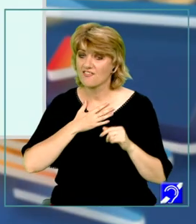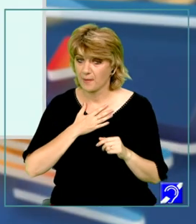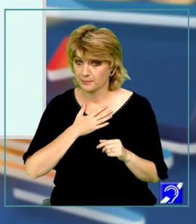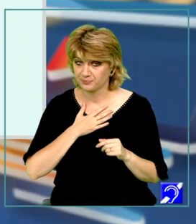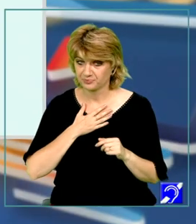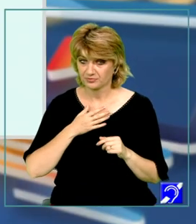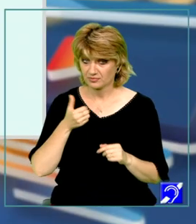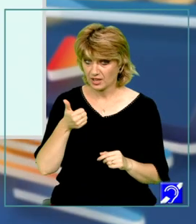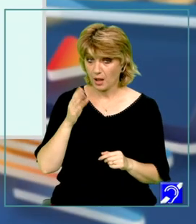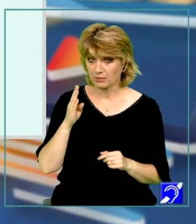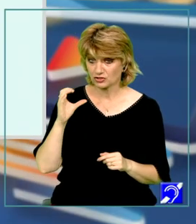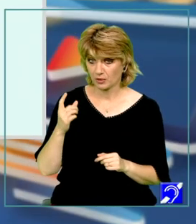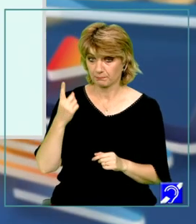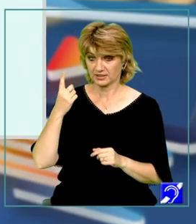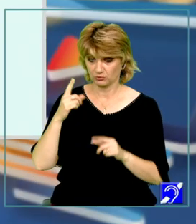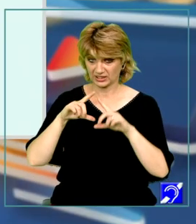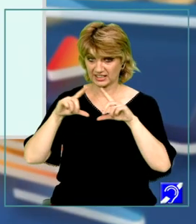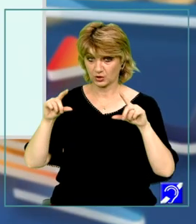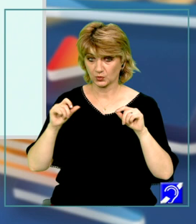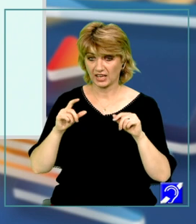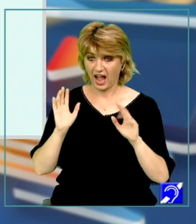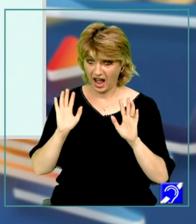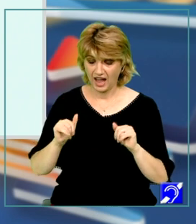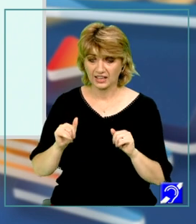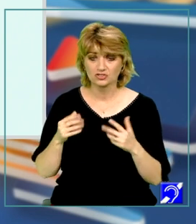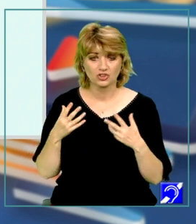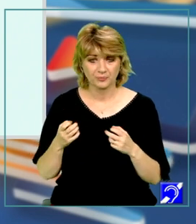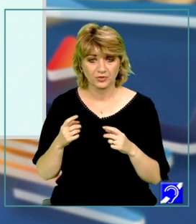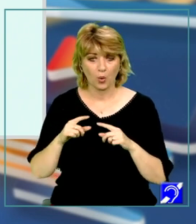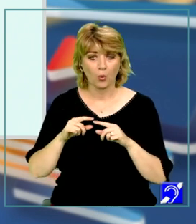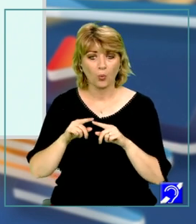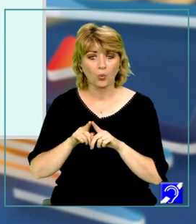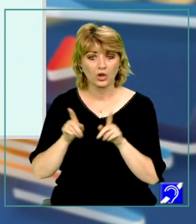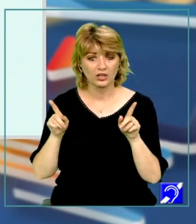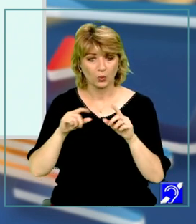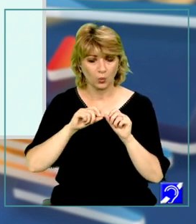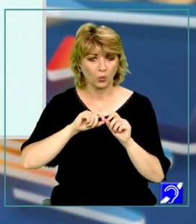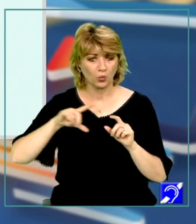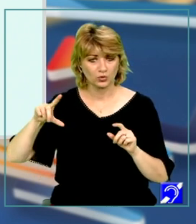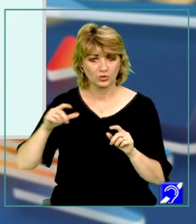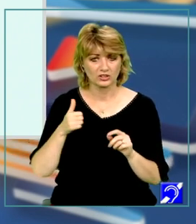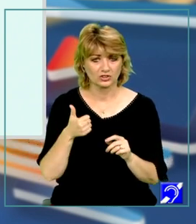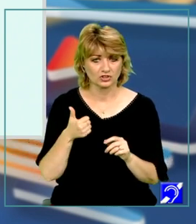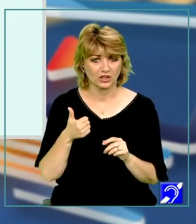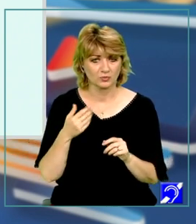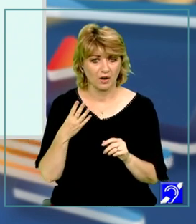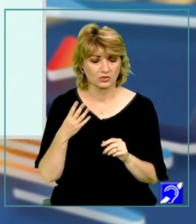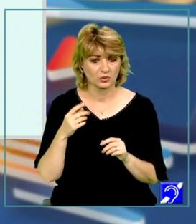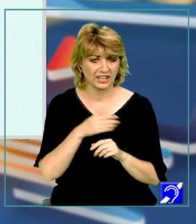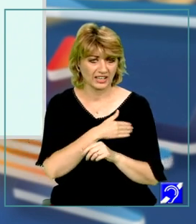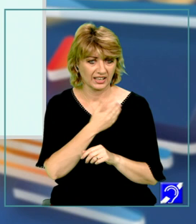Triunghiul ABC este un triunghi care are unghiul B de 64 de grade ascuțit,